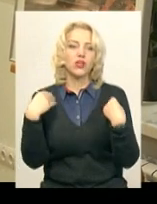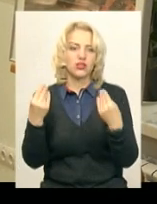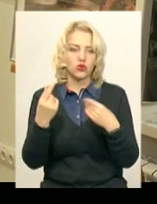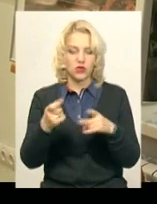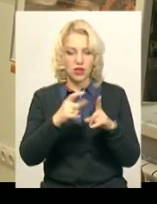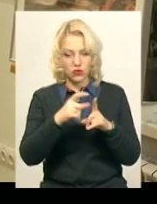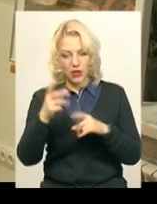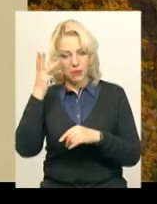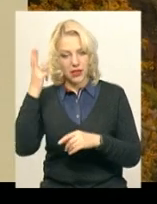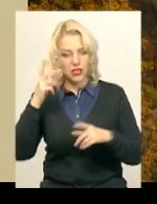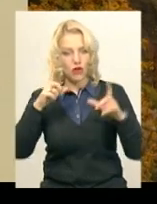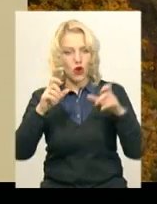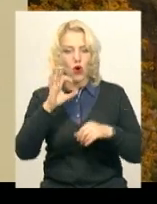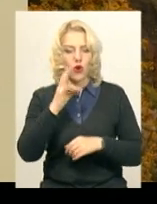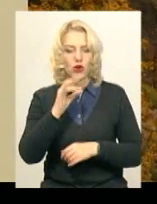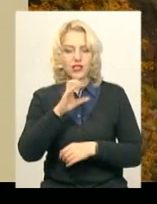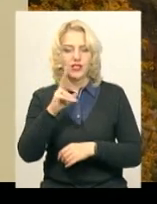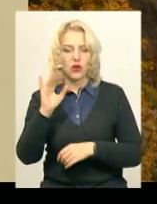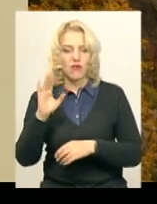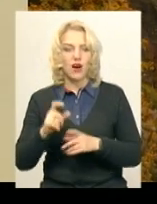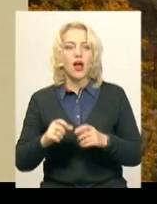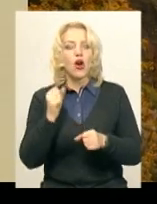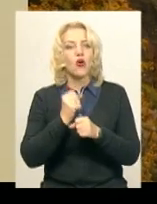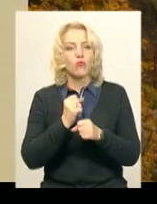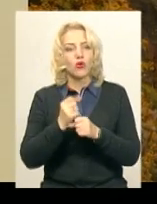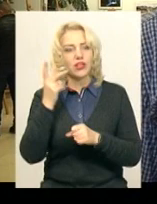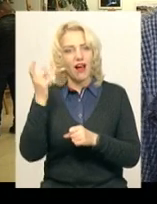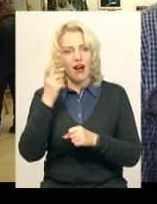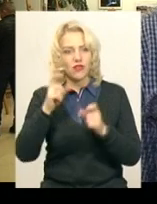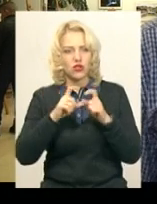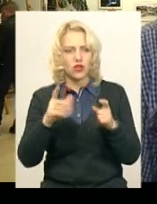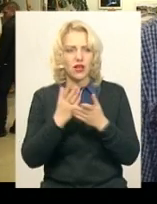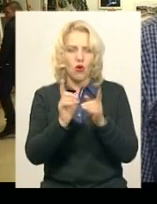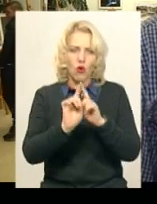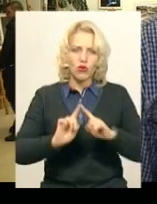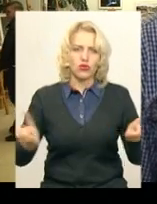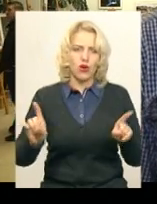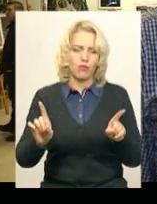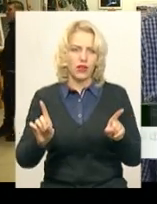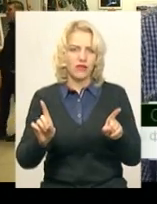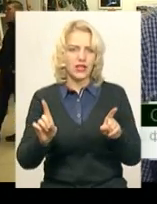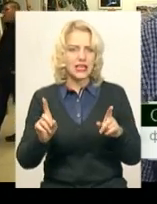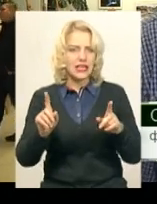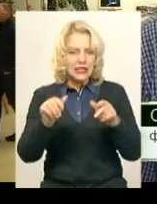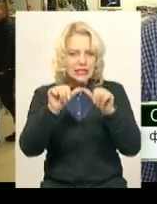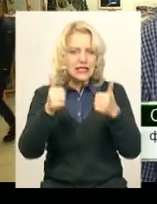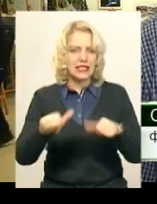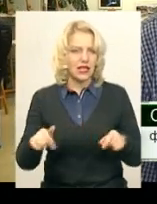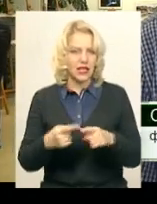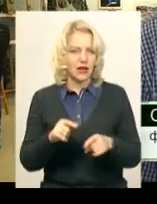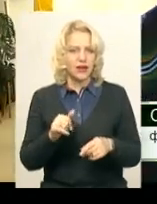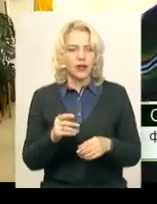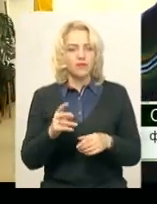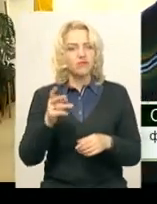фотографа Сергія Аніського, роботи Харківської школи відрізняються особливим стилем. Круто, Харківська школа, завжди була Харківська, вона